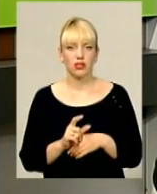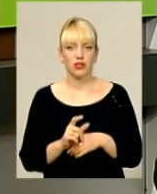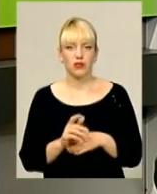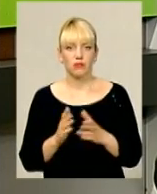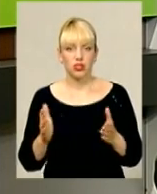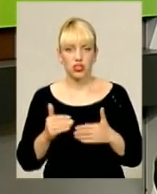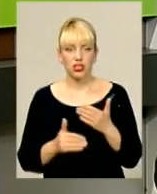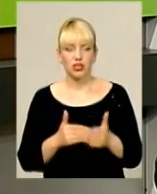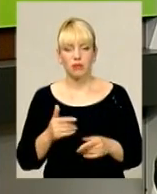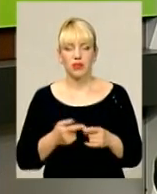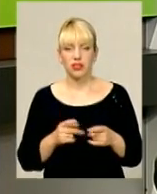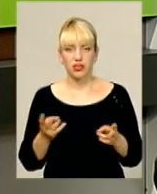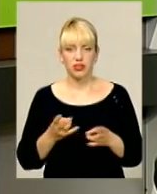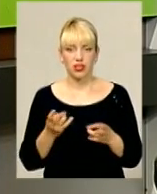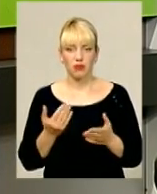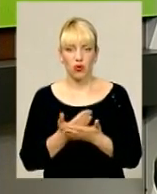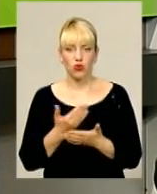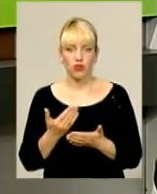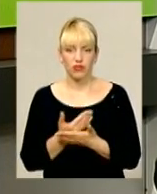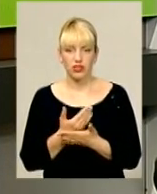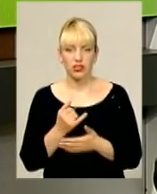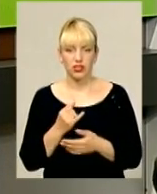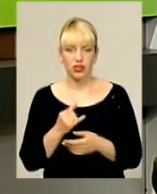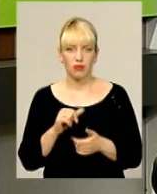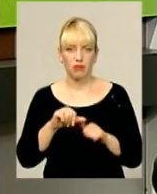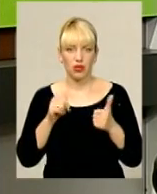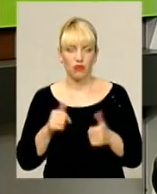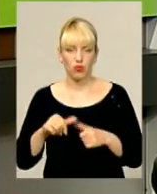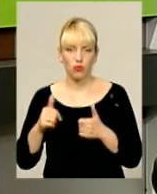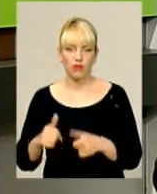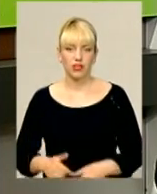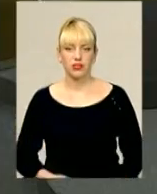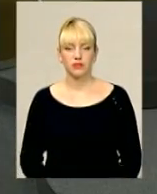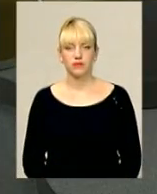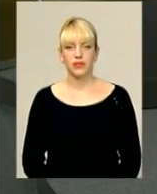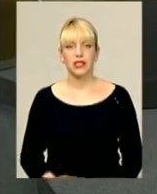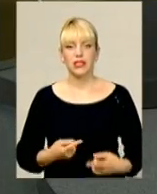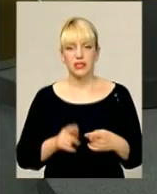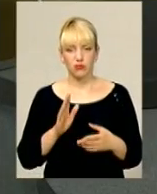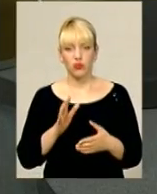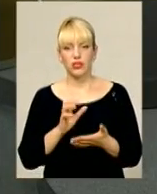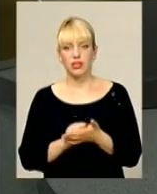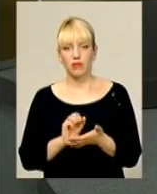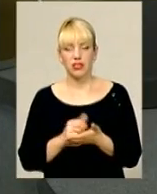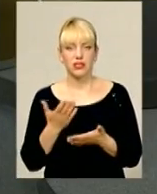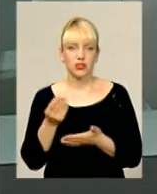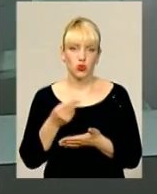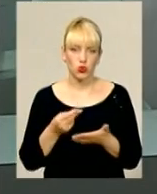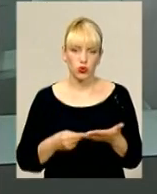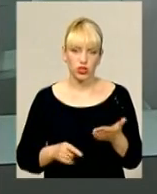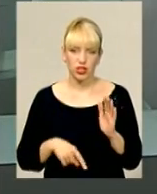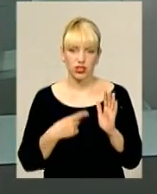їх треба оновити і переформатувати дещо. Це будуть займатися художники, які з цим ділом?